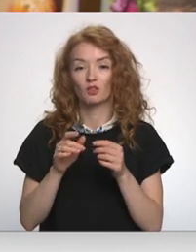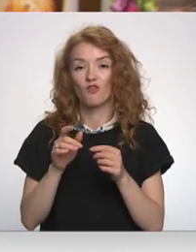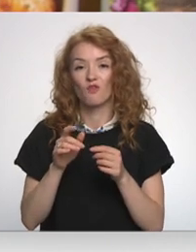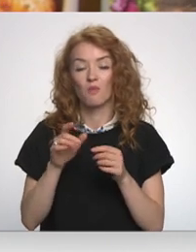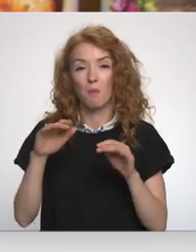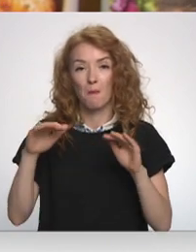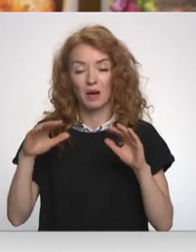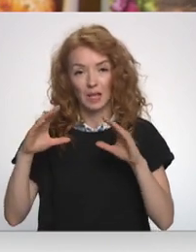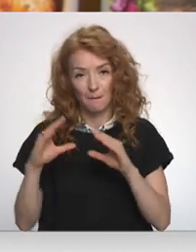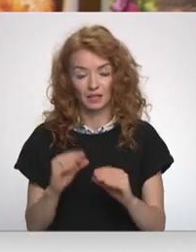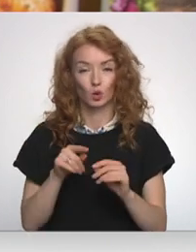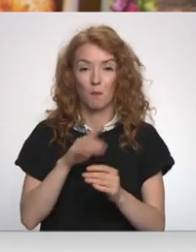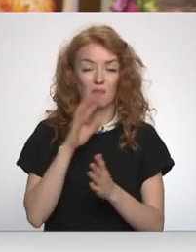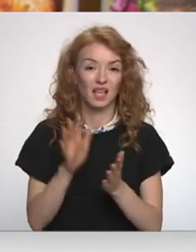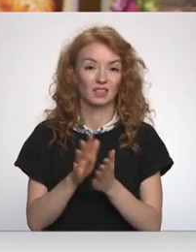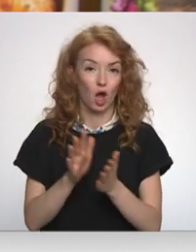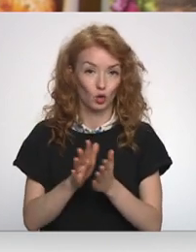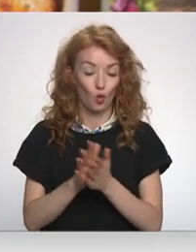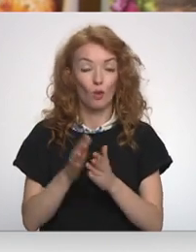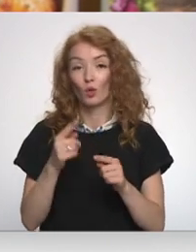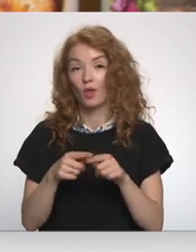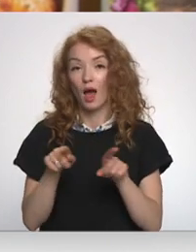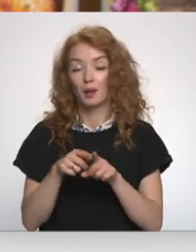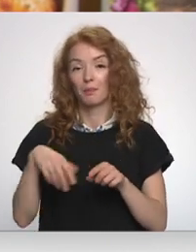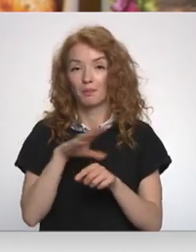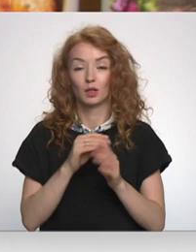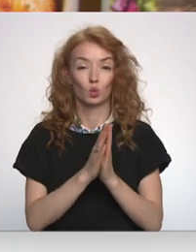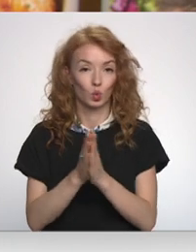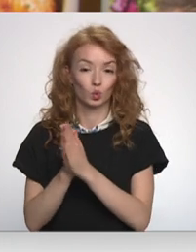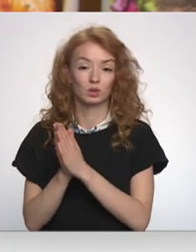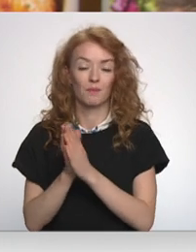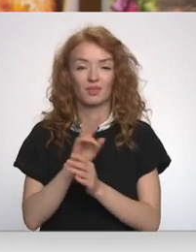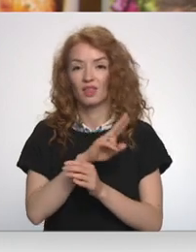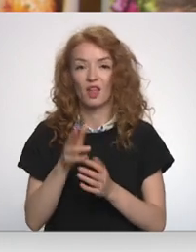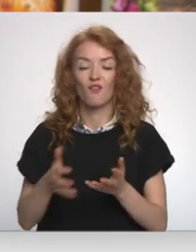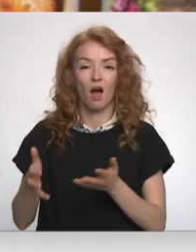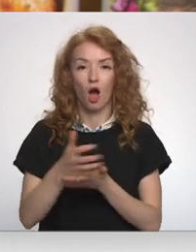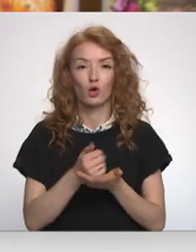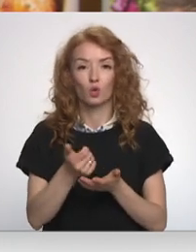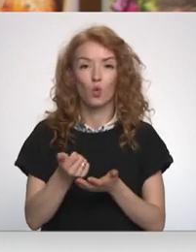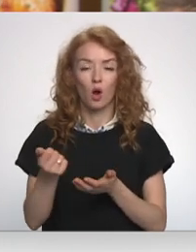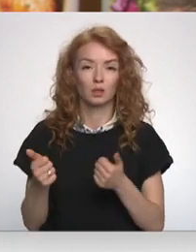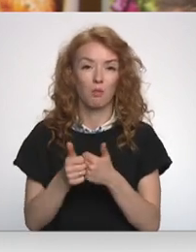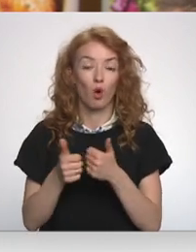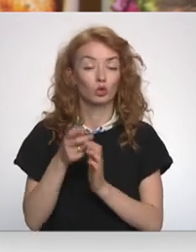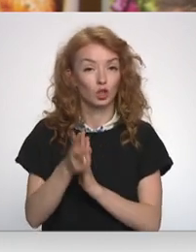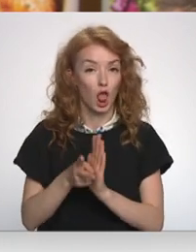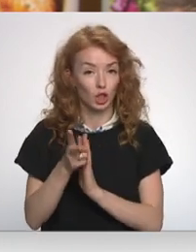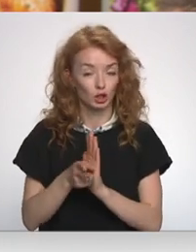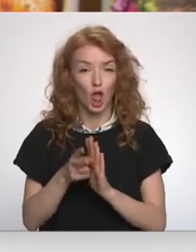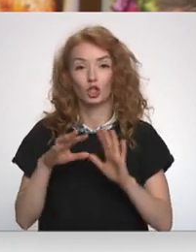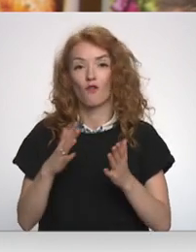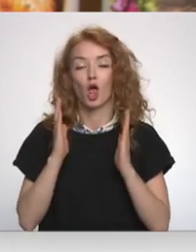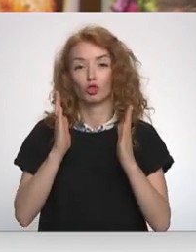iespējas, tā kā mazināt šo piesārnojumu risku. Un tāpat mēs aicinām nelasīt ogas, tur, kur ir tūvu dzelzceļš vai